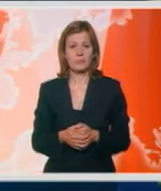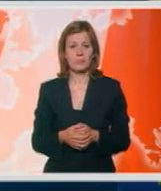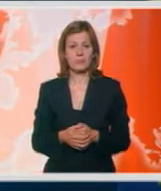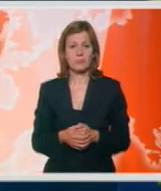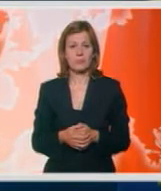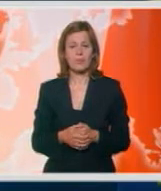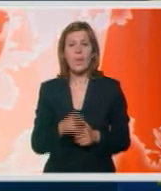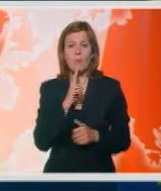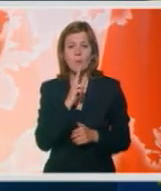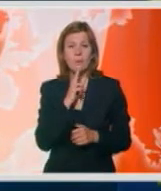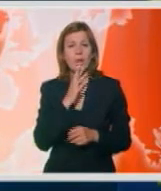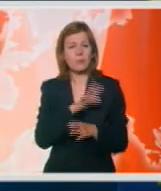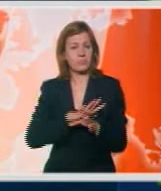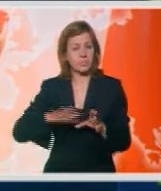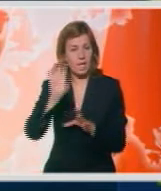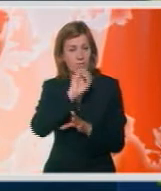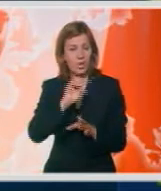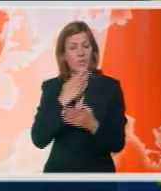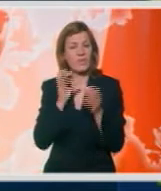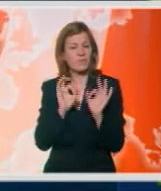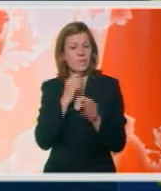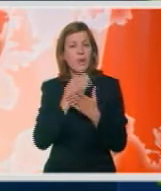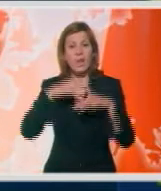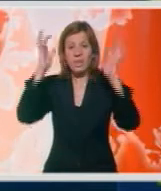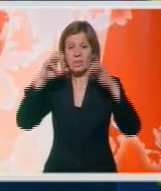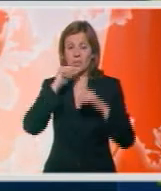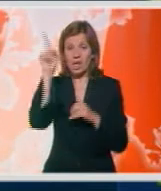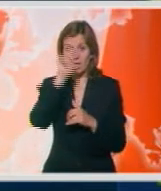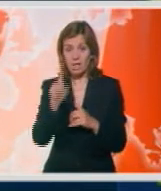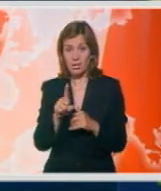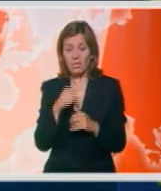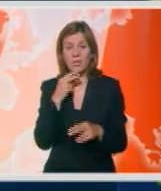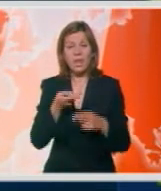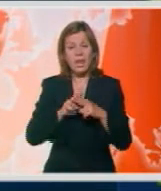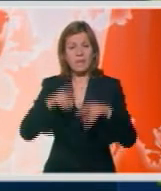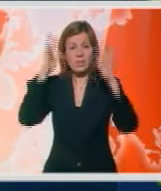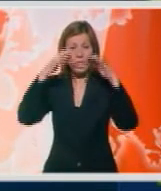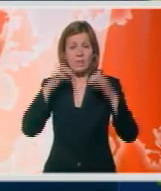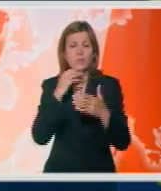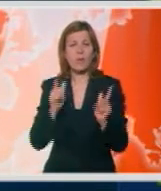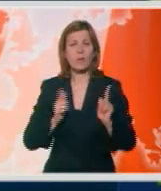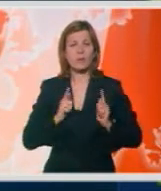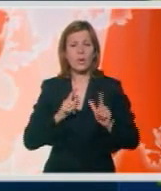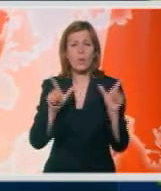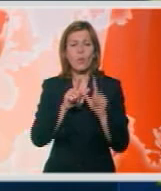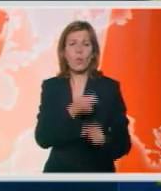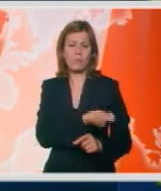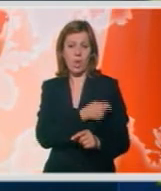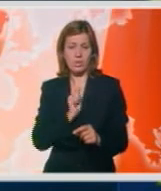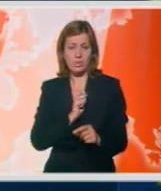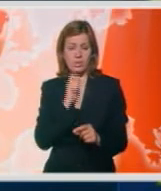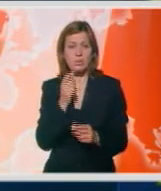U utorak u većem delu Evrope nestabilno sa pljuskovima i grmljavinom, a najveća količina padavina očekuje se u Poljskoj.